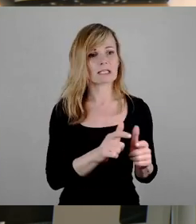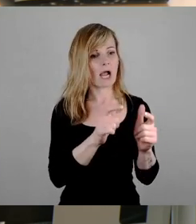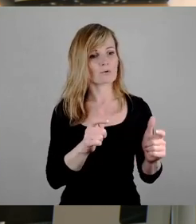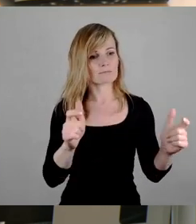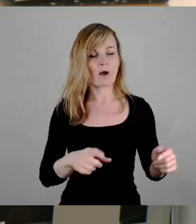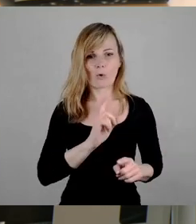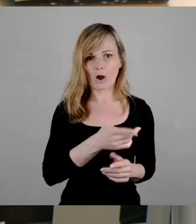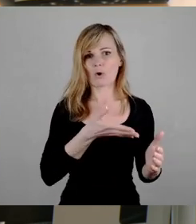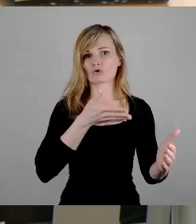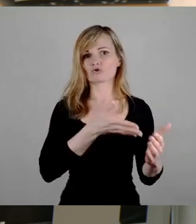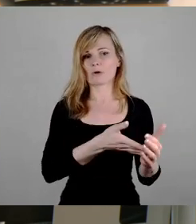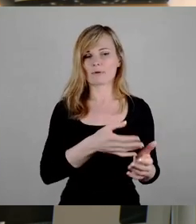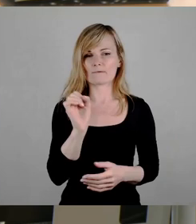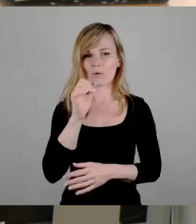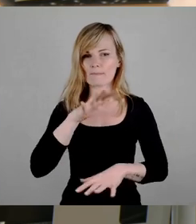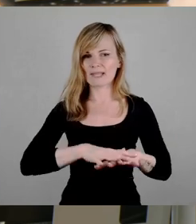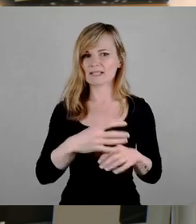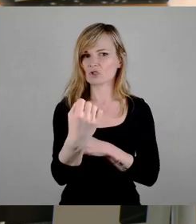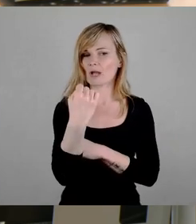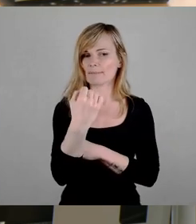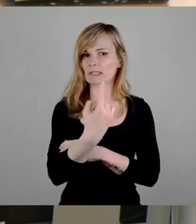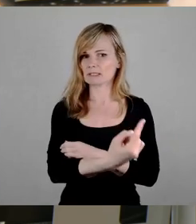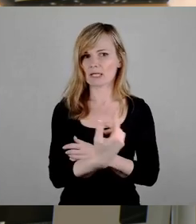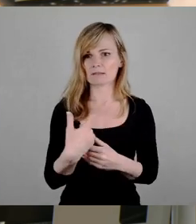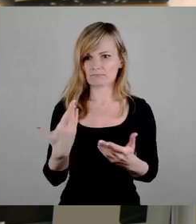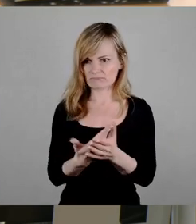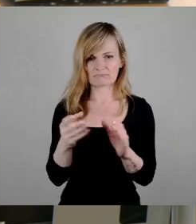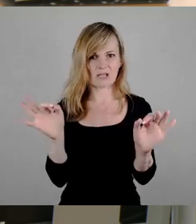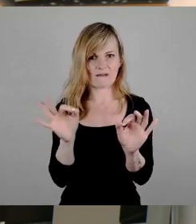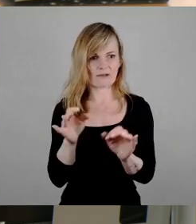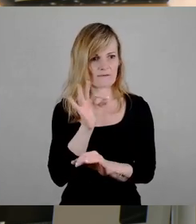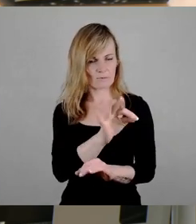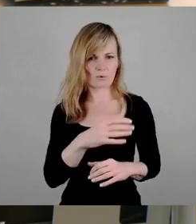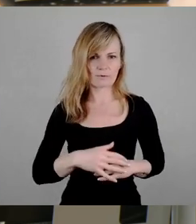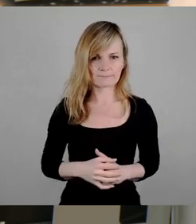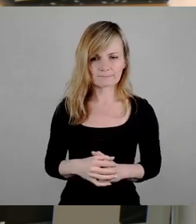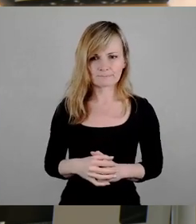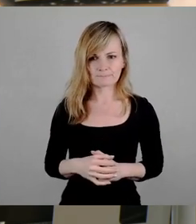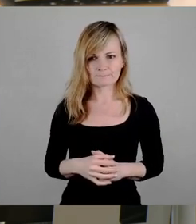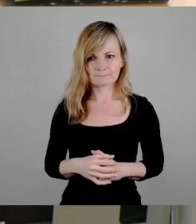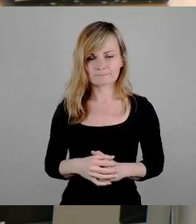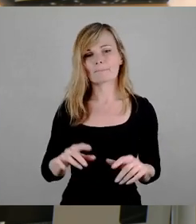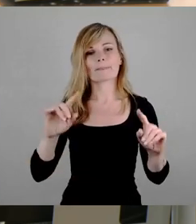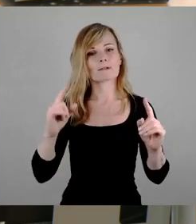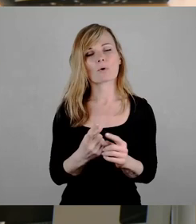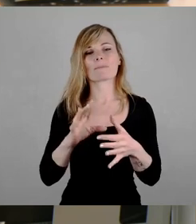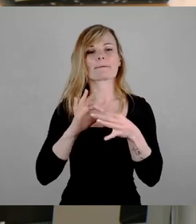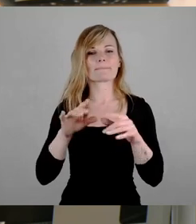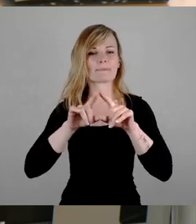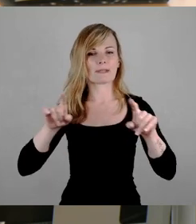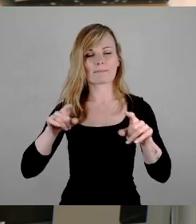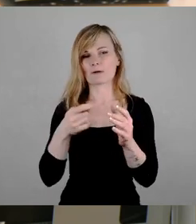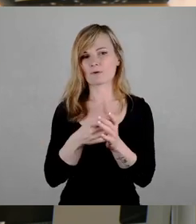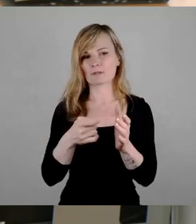die Netzstabilität, ich hatte es schon erwähnt, damit in Gefahr steht. Nochmal zu den Kosten, Herr Dr.